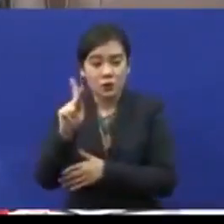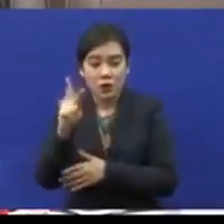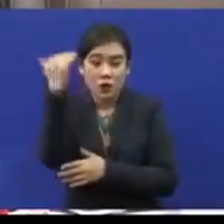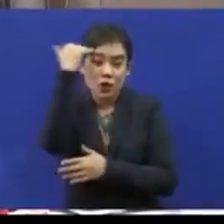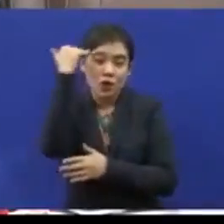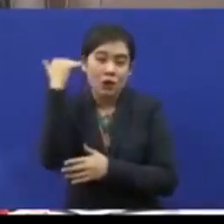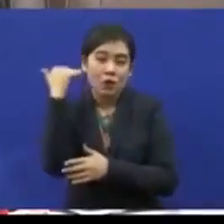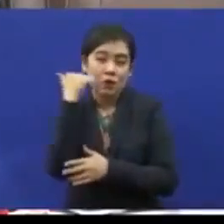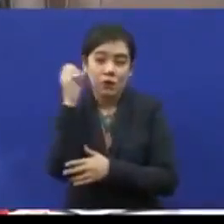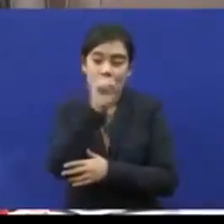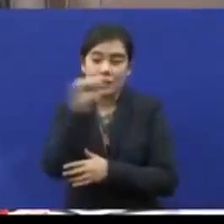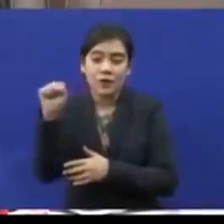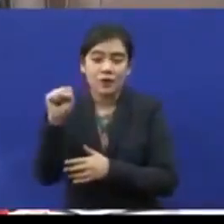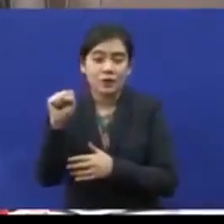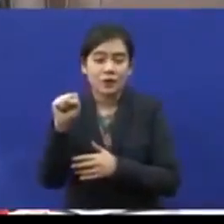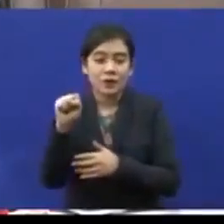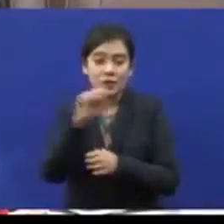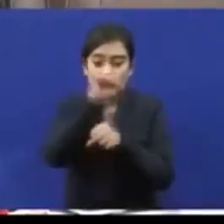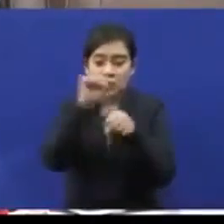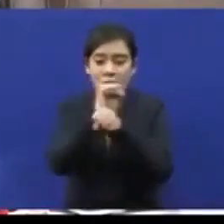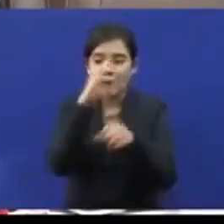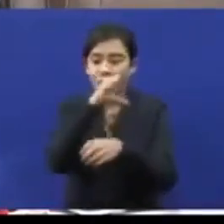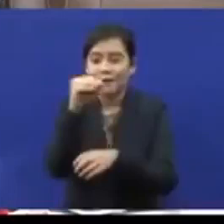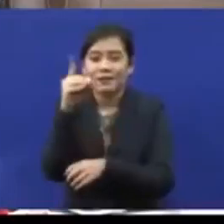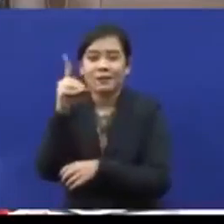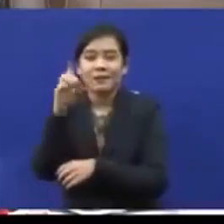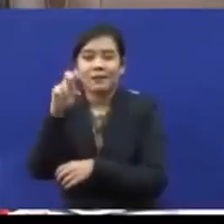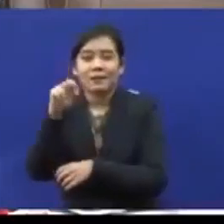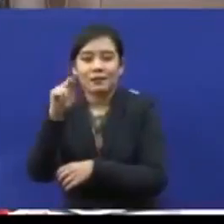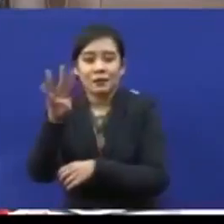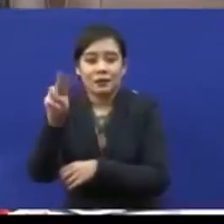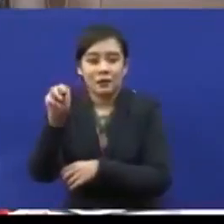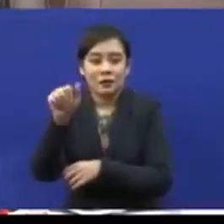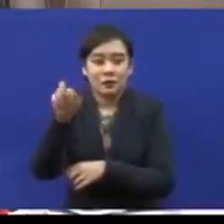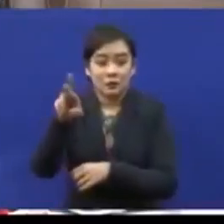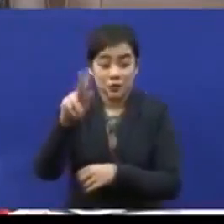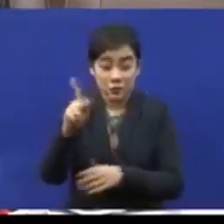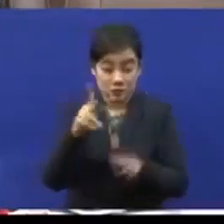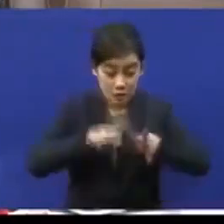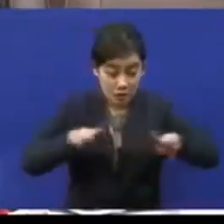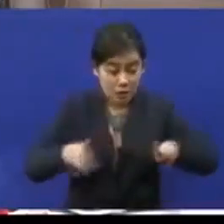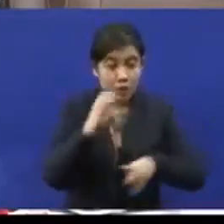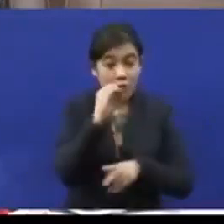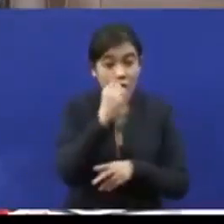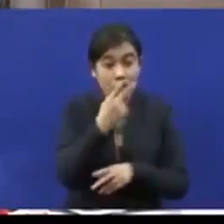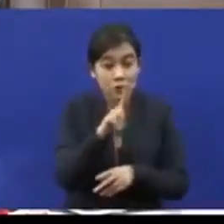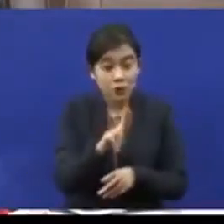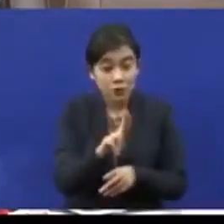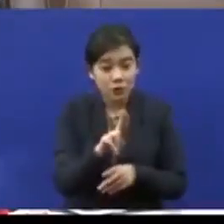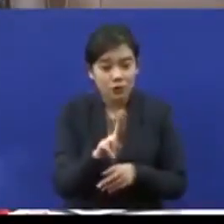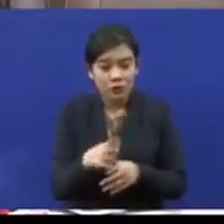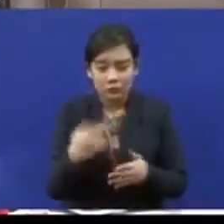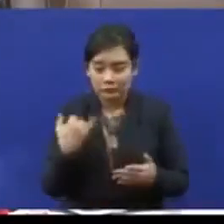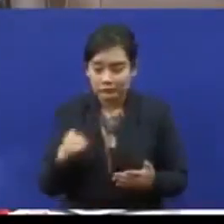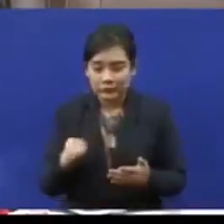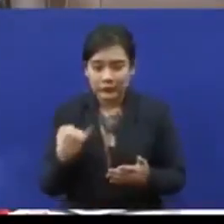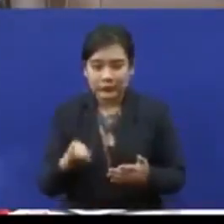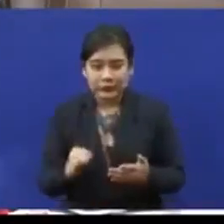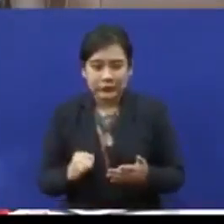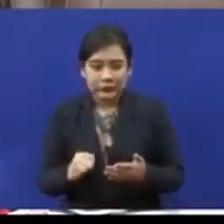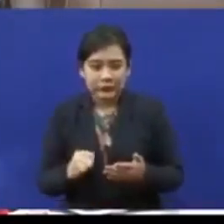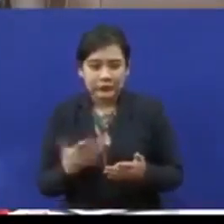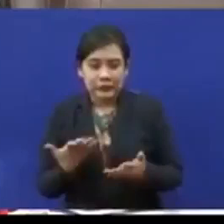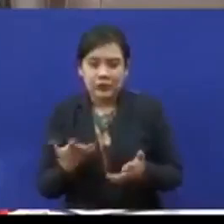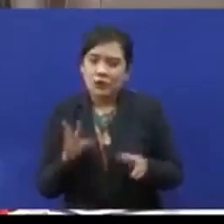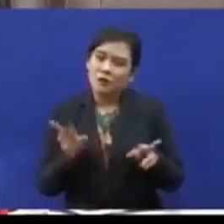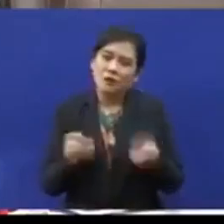Selatan, Singapura, Denmark dia mereka kanak-kanak OKU yang ada ketidakupayaan ringan,